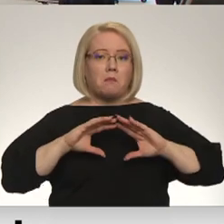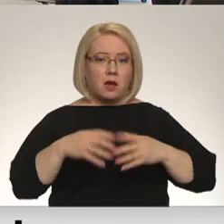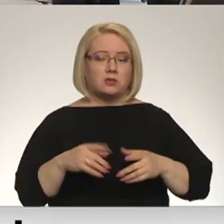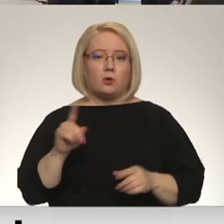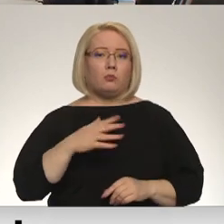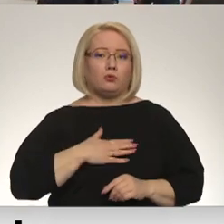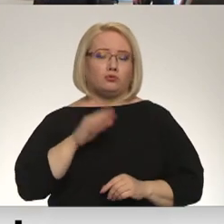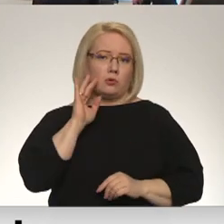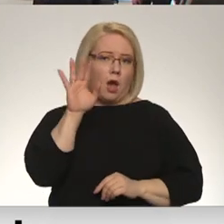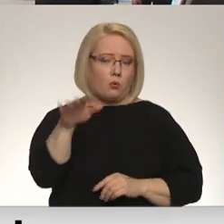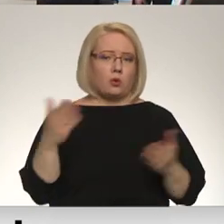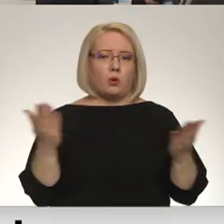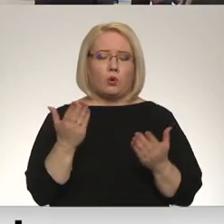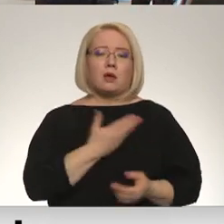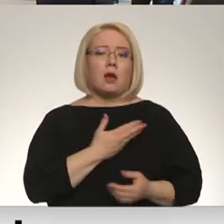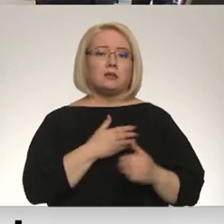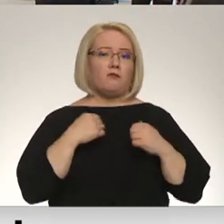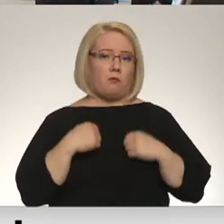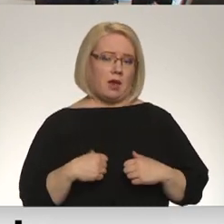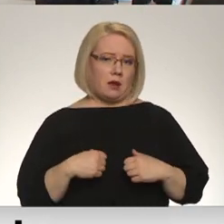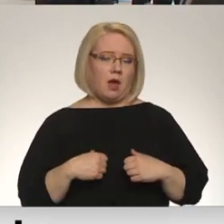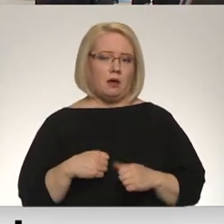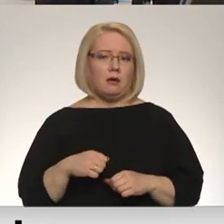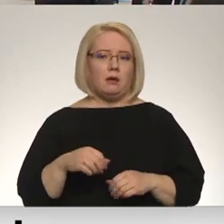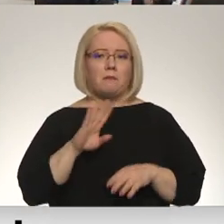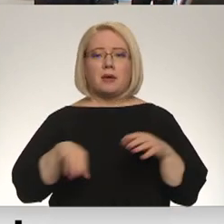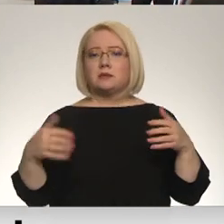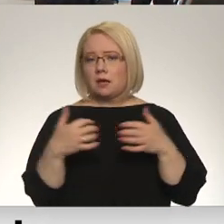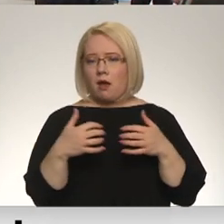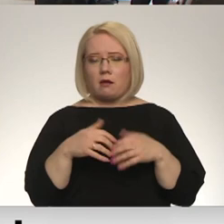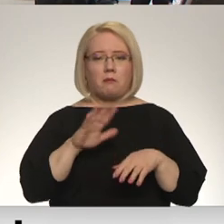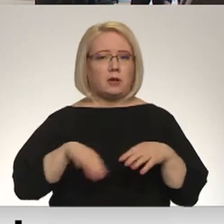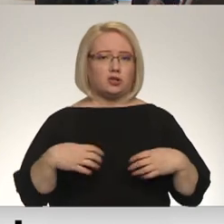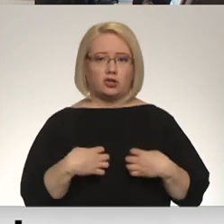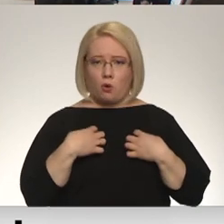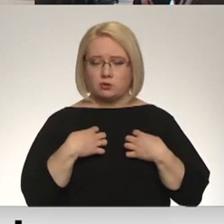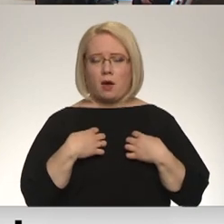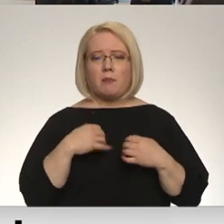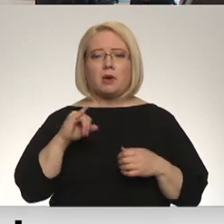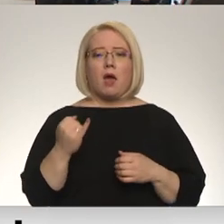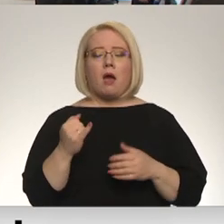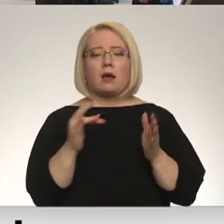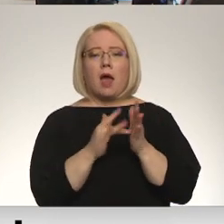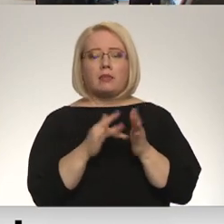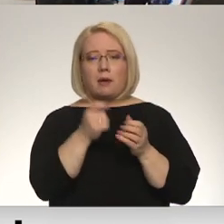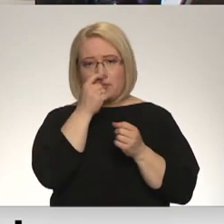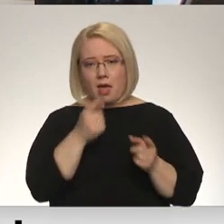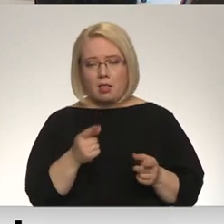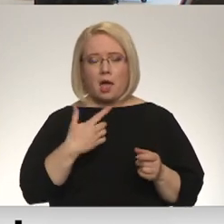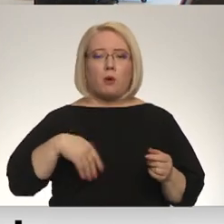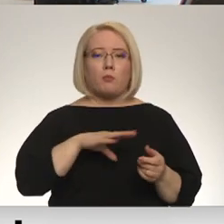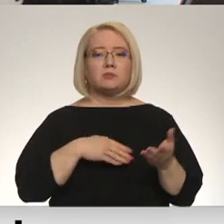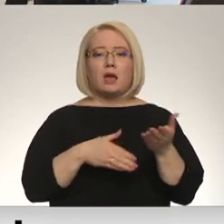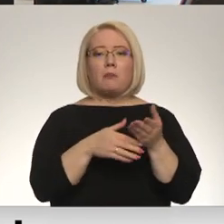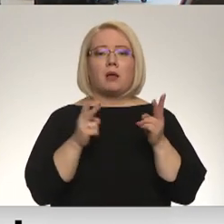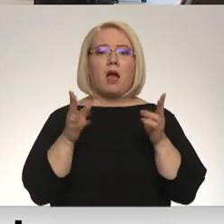mūsu nākotne, kurai ir jādzīvo mierā. Bez kara, bez šausmām. Ja ir kādam nelājumi, tad mums jāpalīdz, kādā mēs